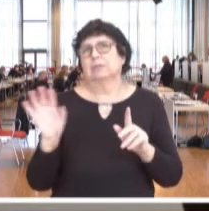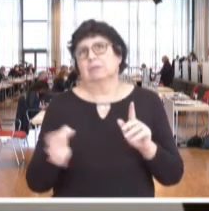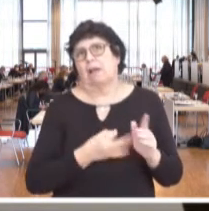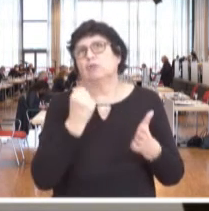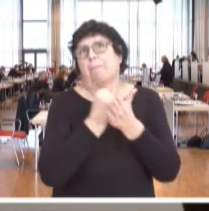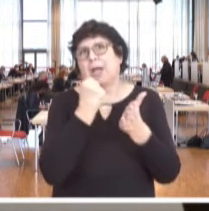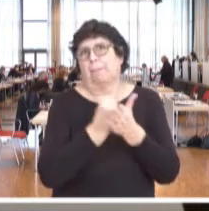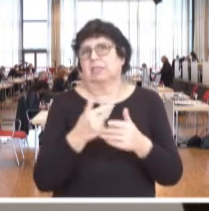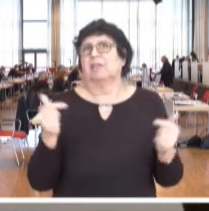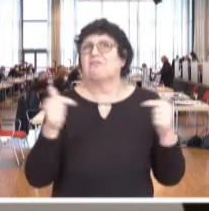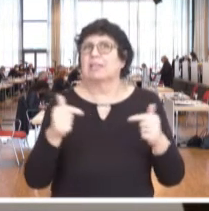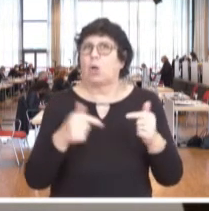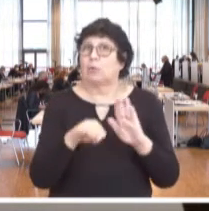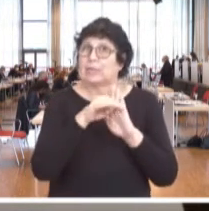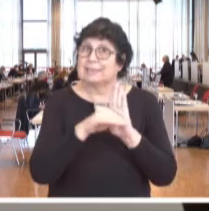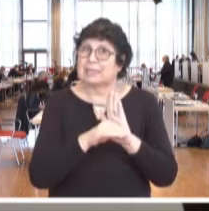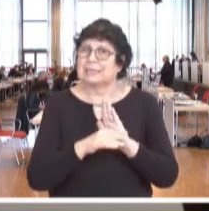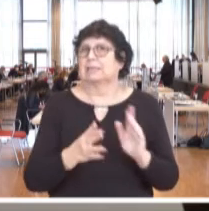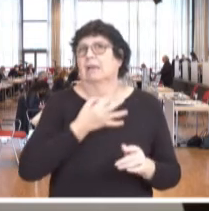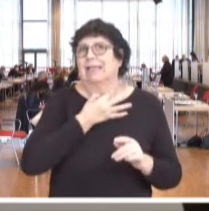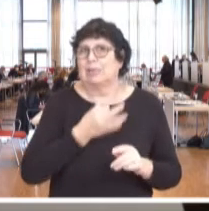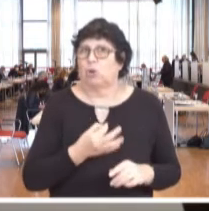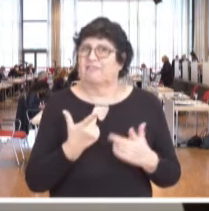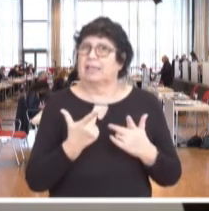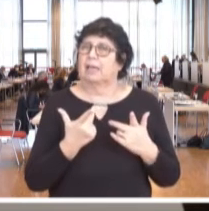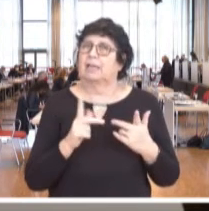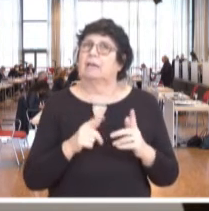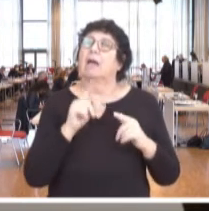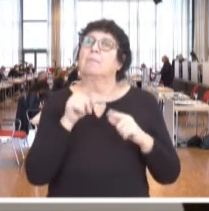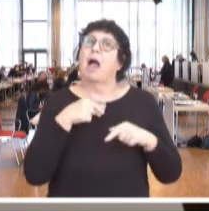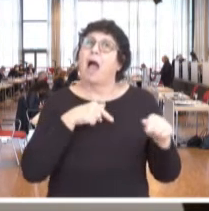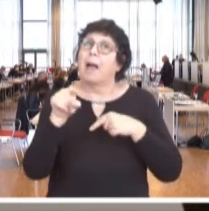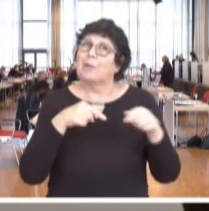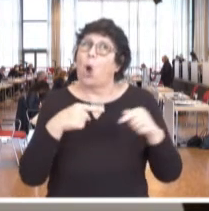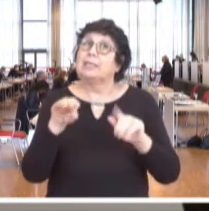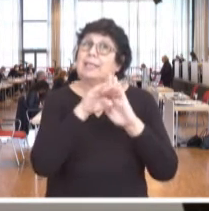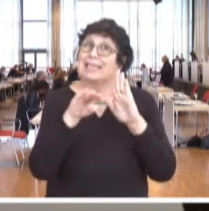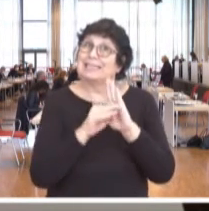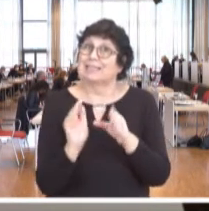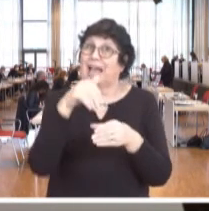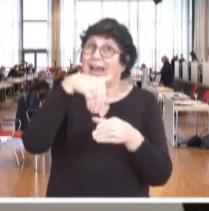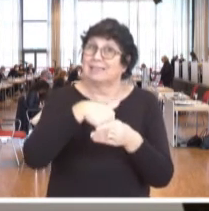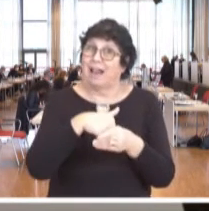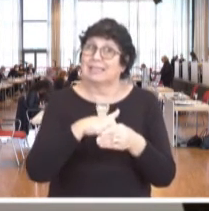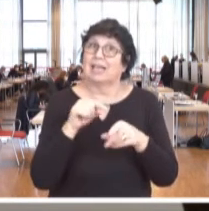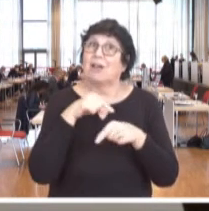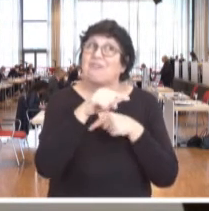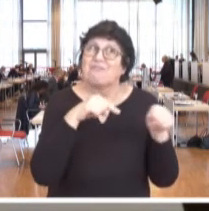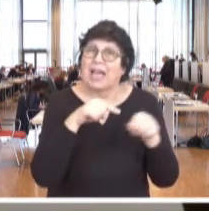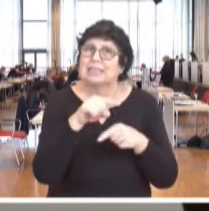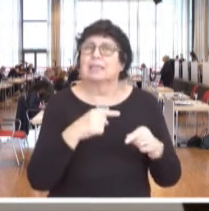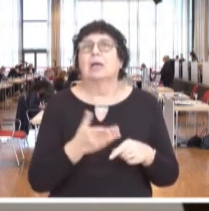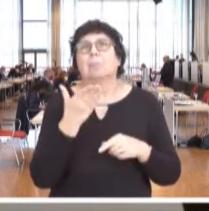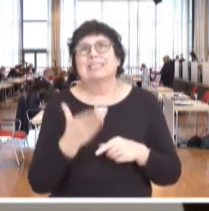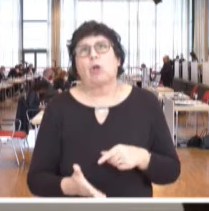Beamtenversorgungsgesetzes ist es notwendig geworden, die im Abgeordnetengesetz enthaltenen Verweise besoldungs und